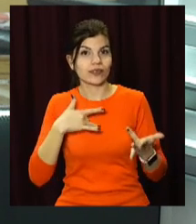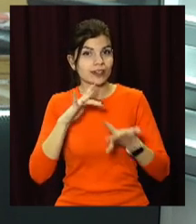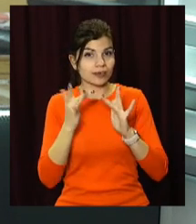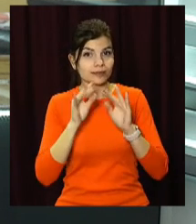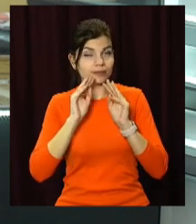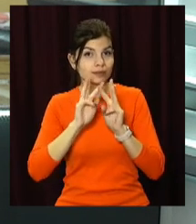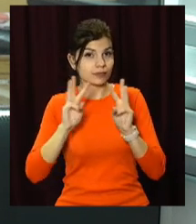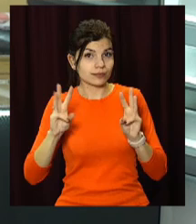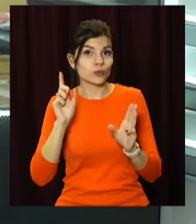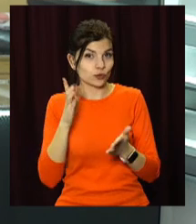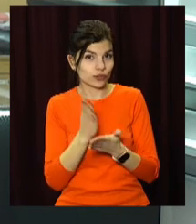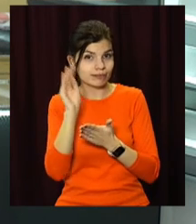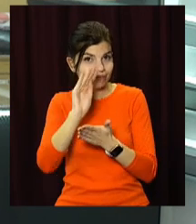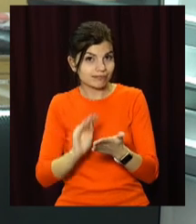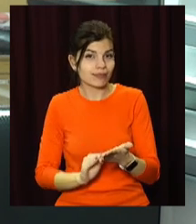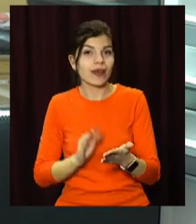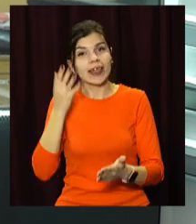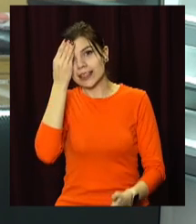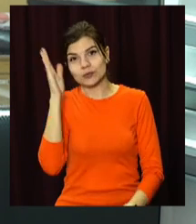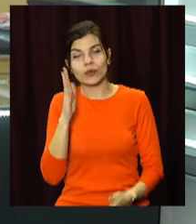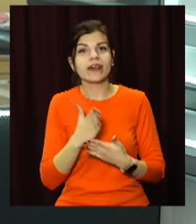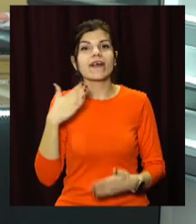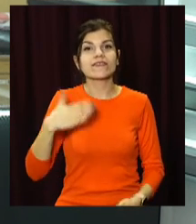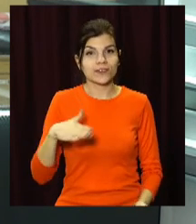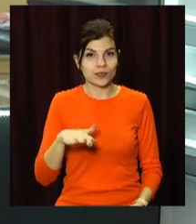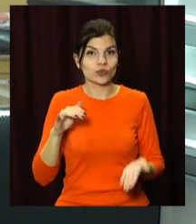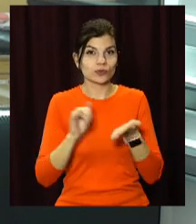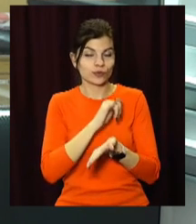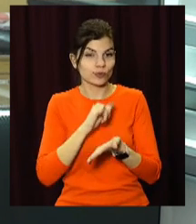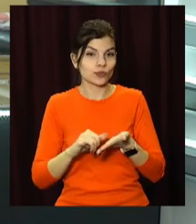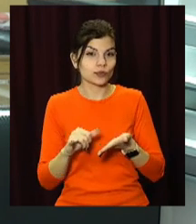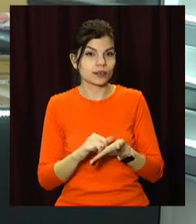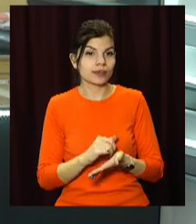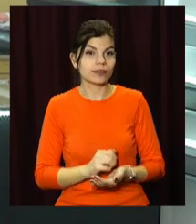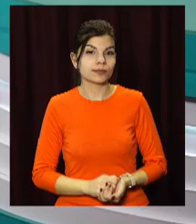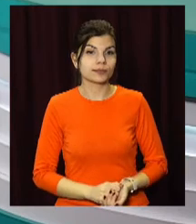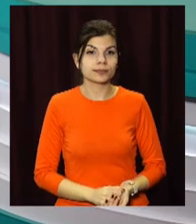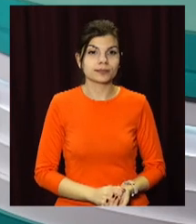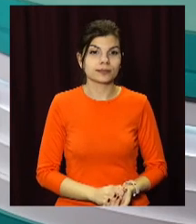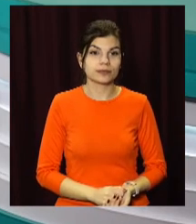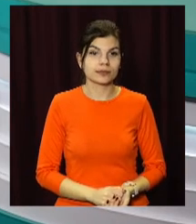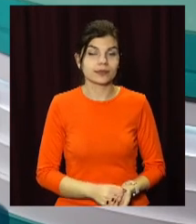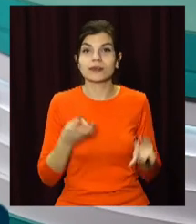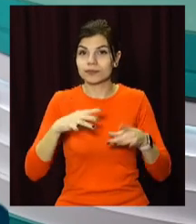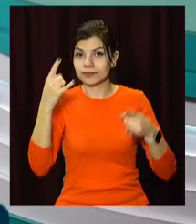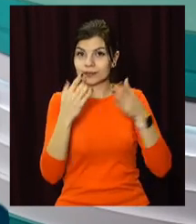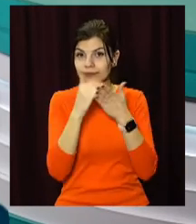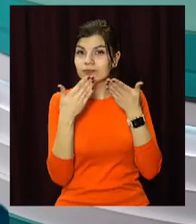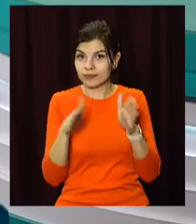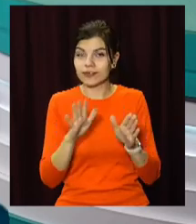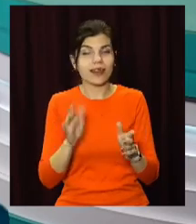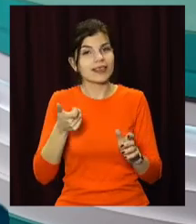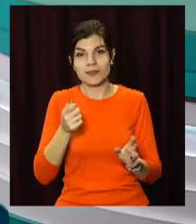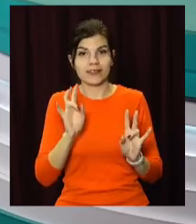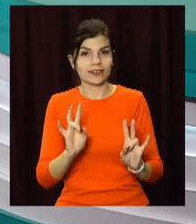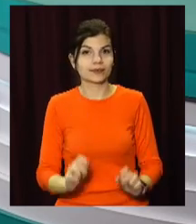сайті opentv.media. Не забувайте про сюжети в соціальних мережах і на нашому ютуб-каналі. Залишайтеся з відкритим та